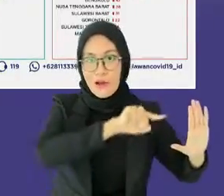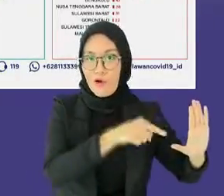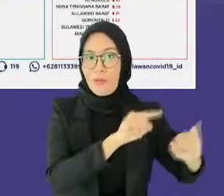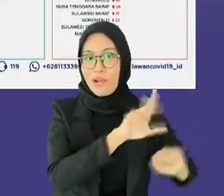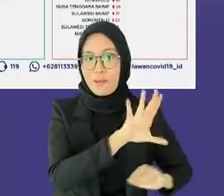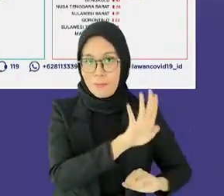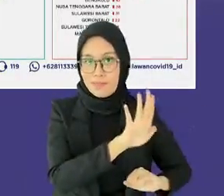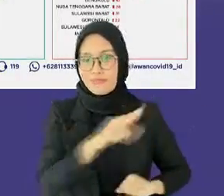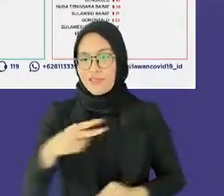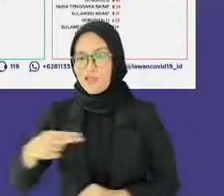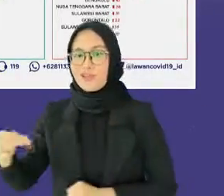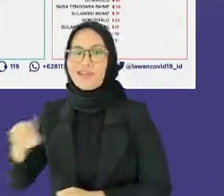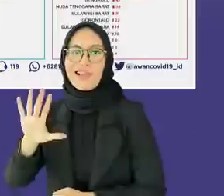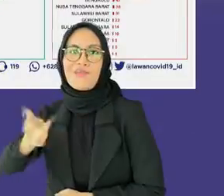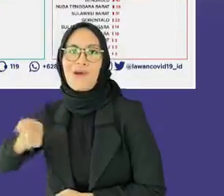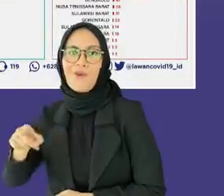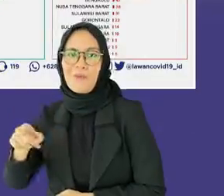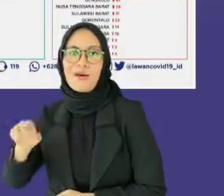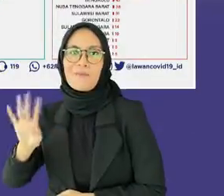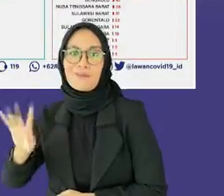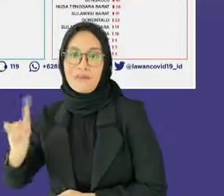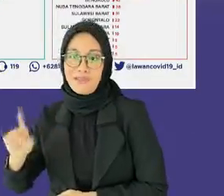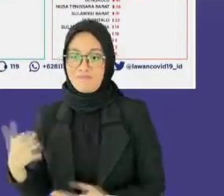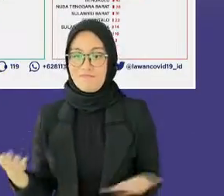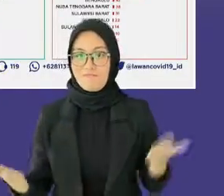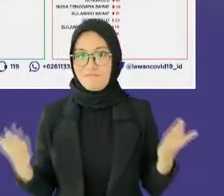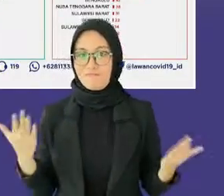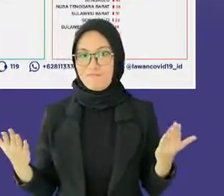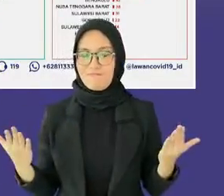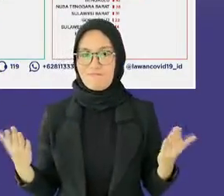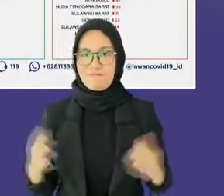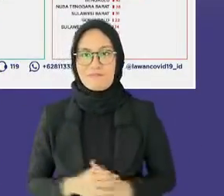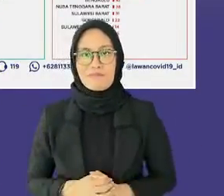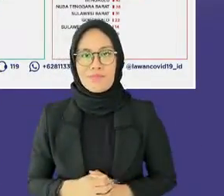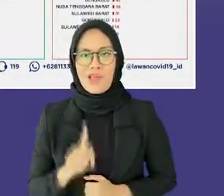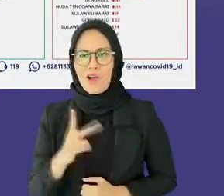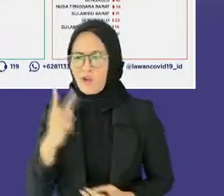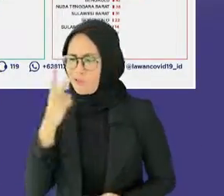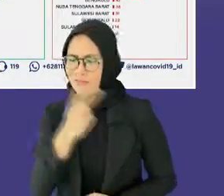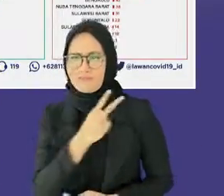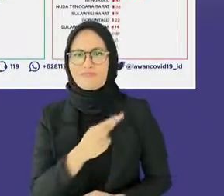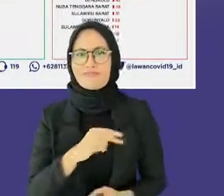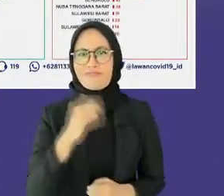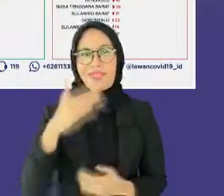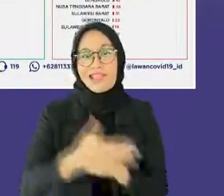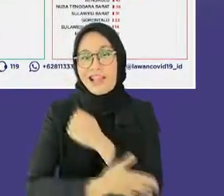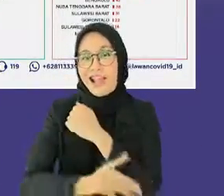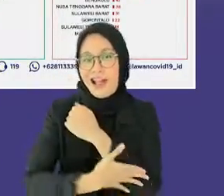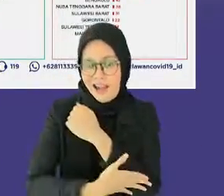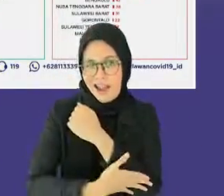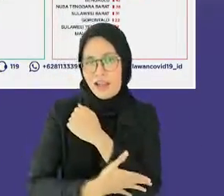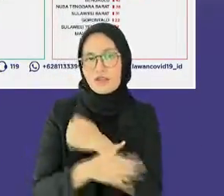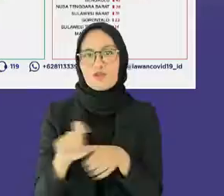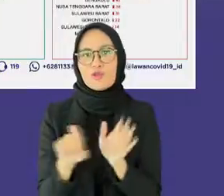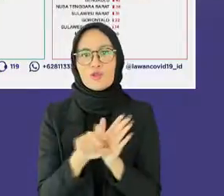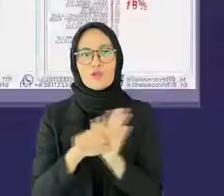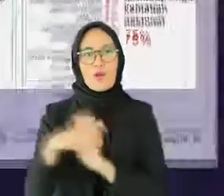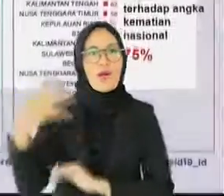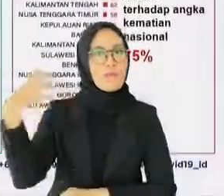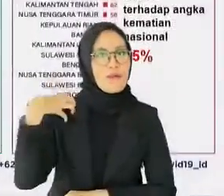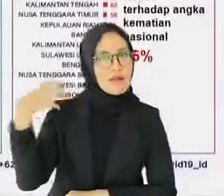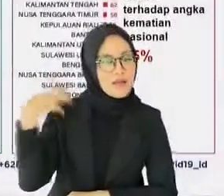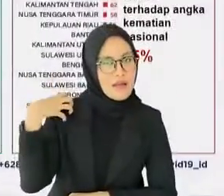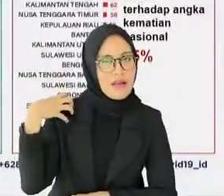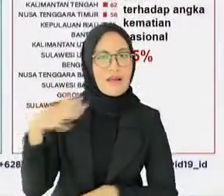persen. Jika dibandingkan dengan negara-negara dengan kasus aktif tertinggi seperti Amerika Serikat